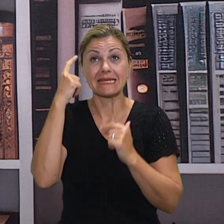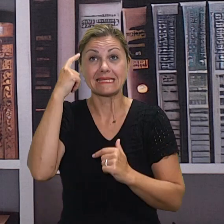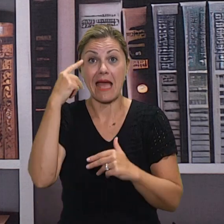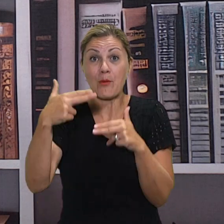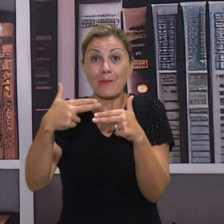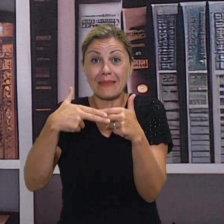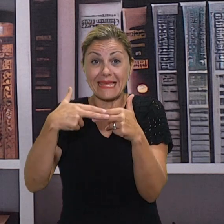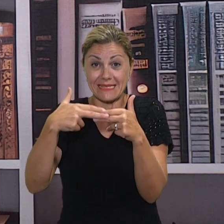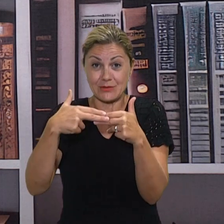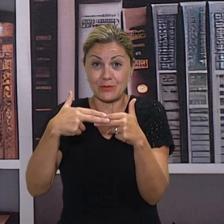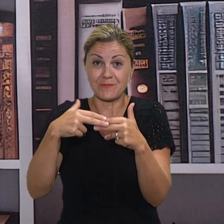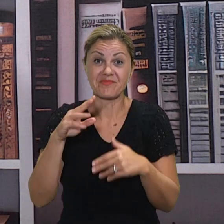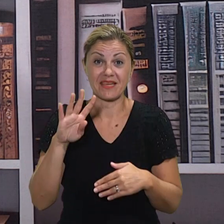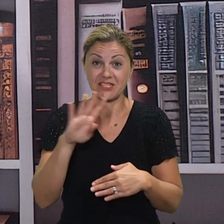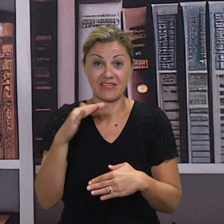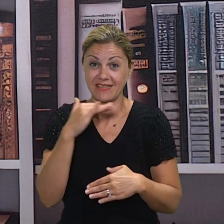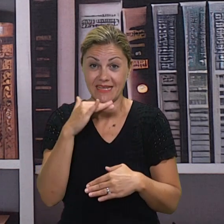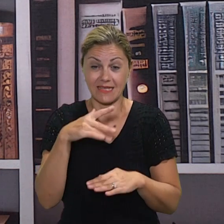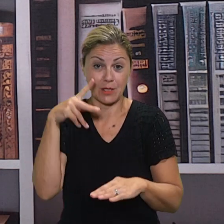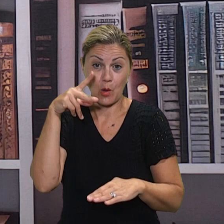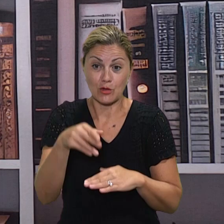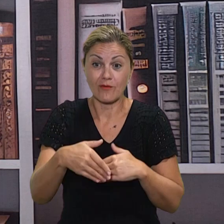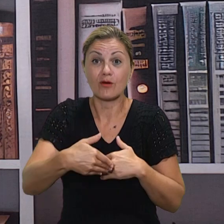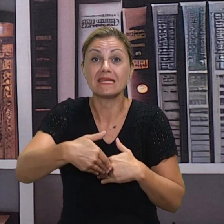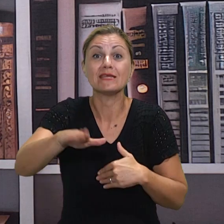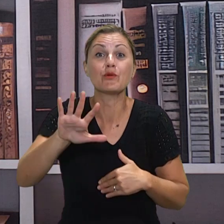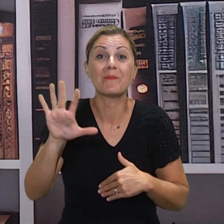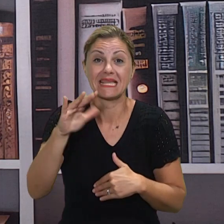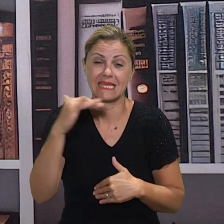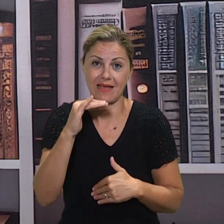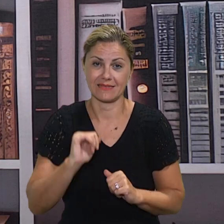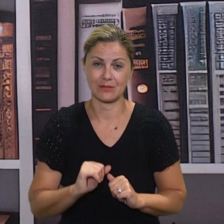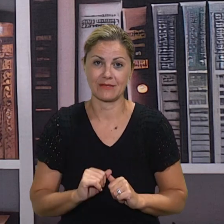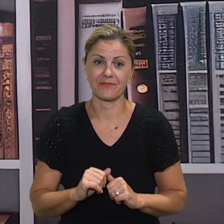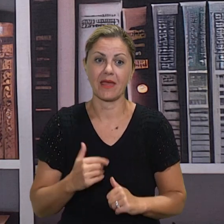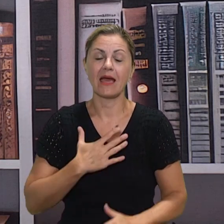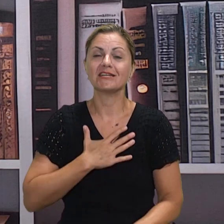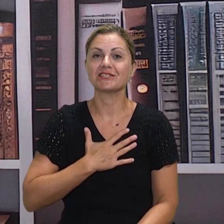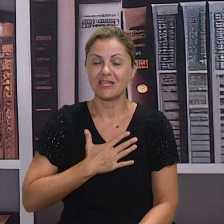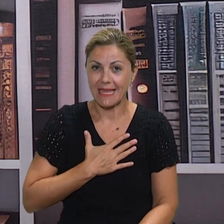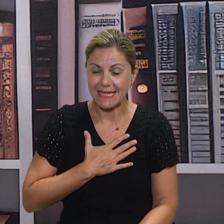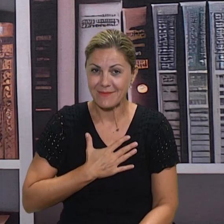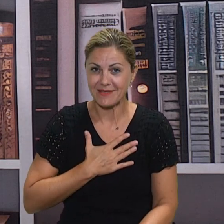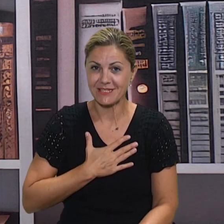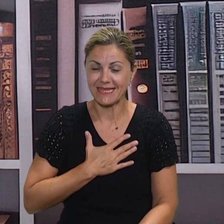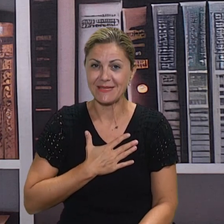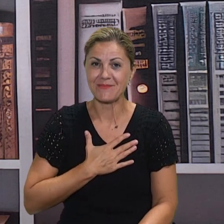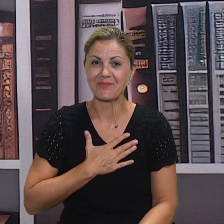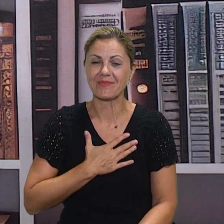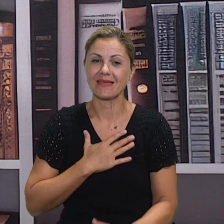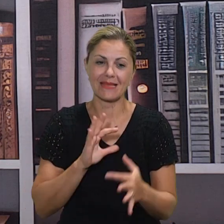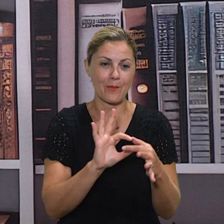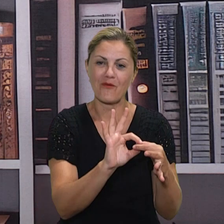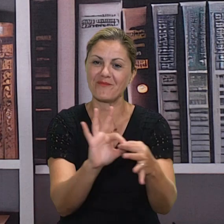približavamo se sada njihovoj zredosti, njihovom odlasku u peti razred. A ono što želim zapravo je da zaljevati